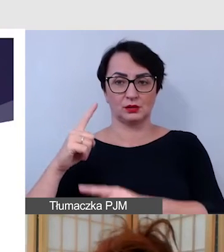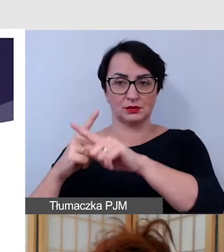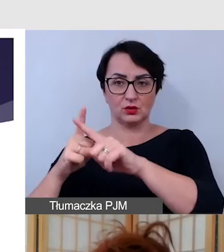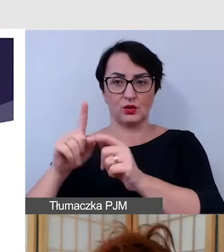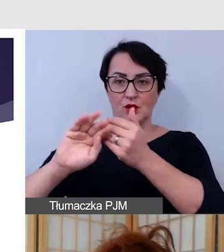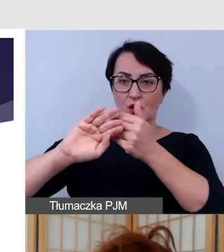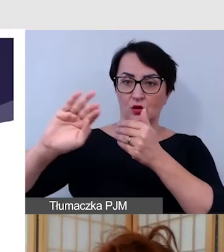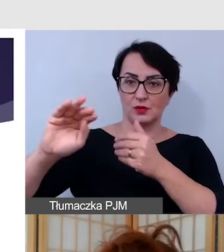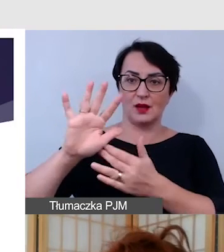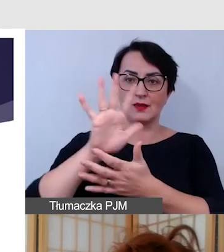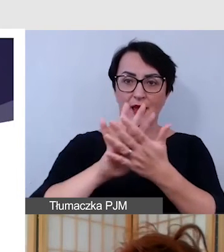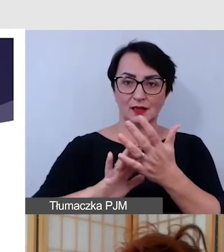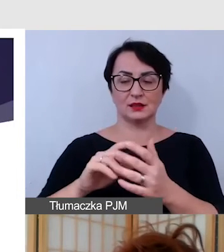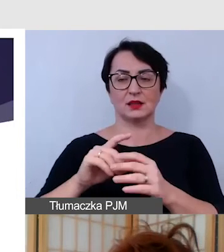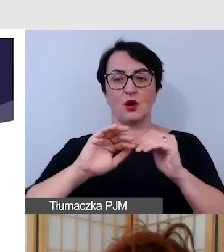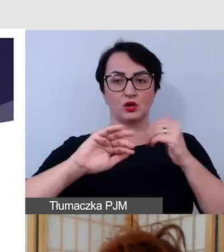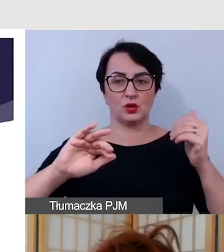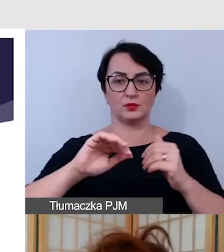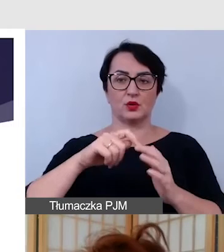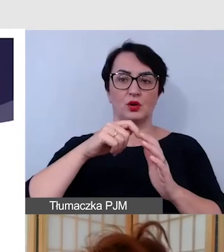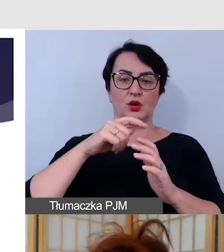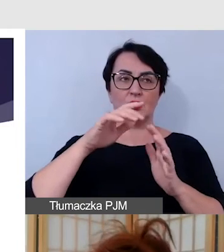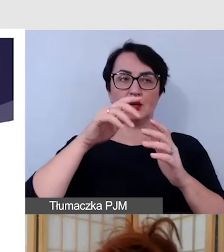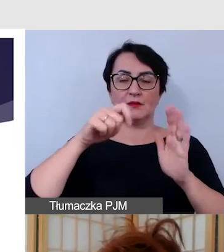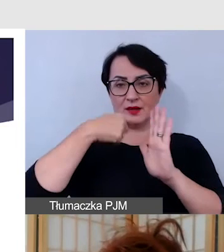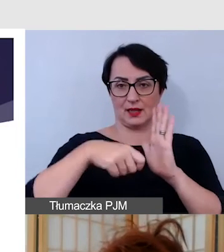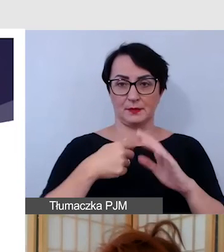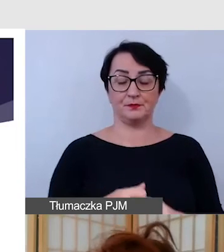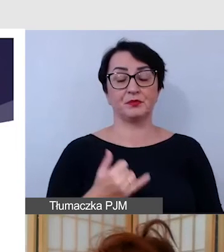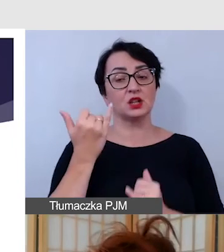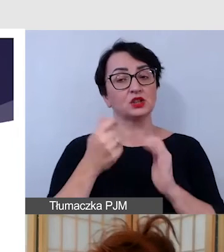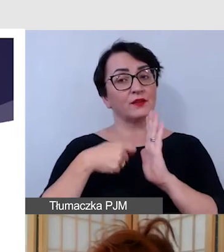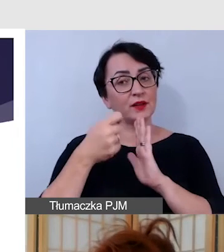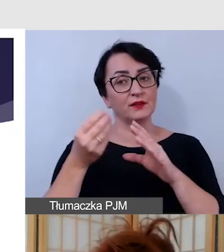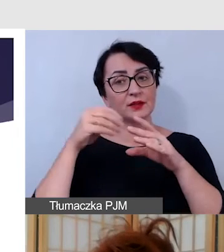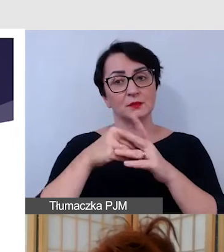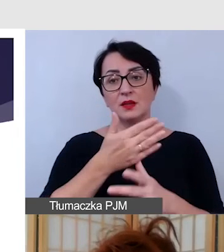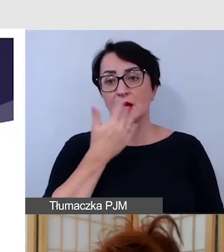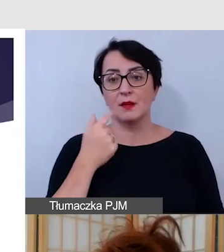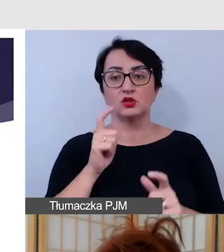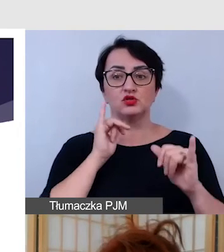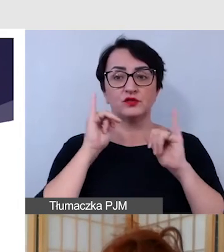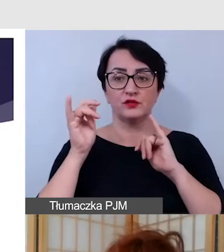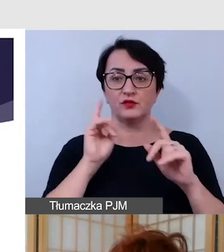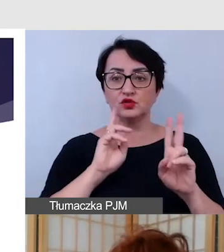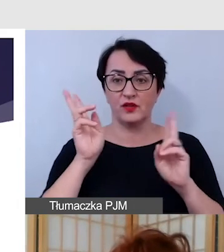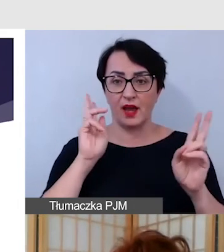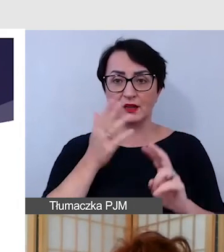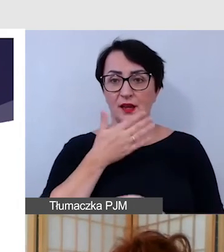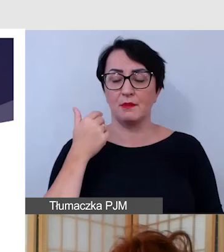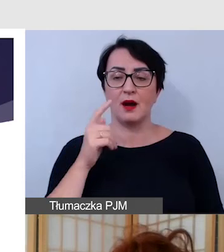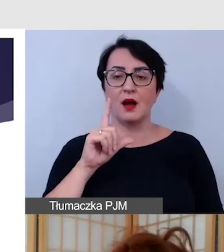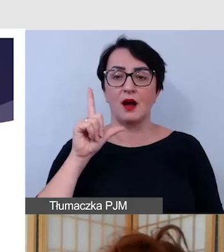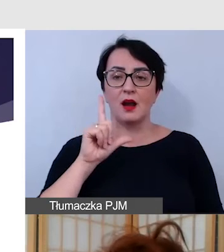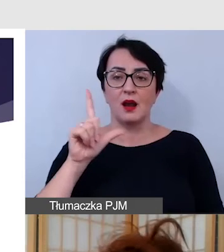treści. I film przede wszystkim, jeżeli nie zawiera warstwy dźwiękowej, na przykład nie ma tutaj wersji lektorskiej, jest to